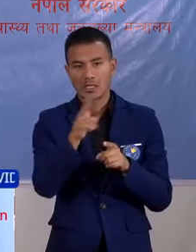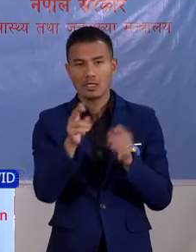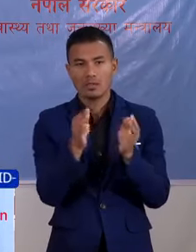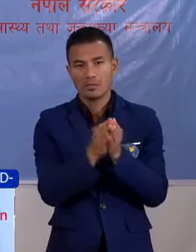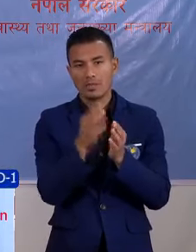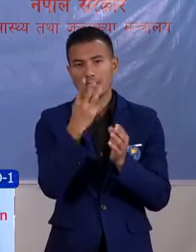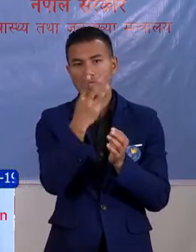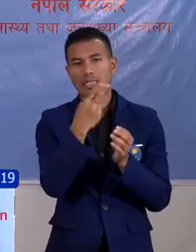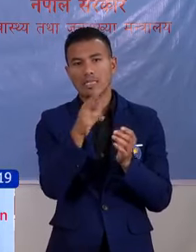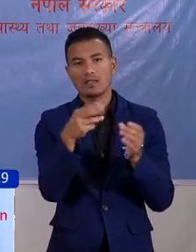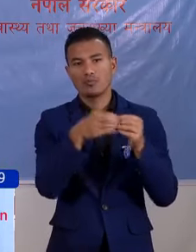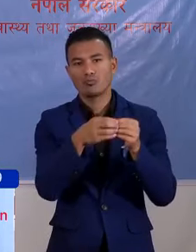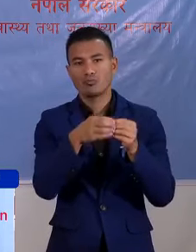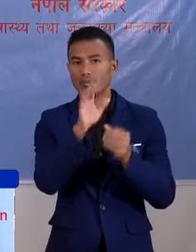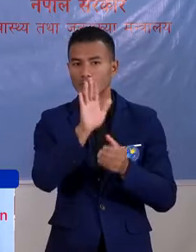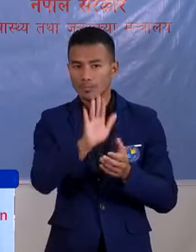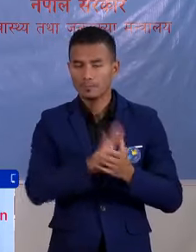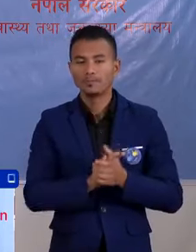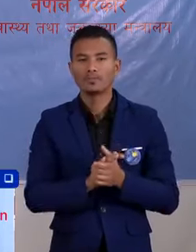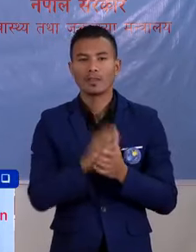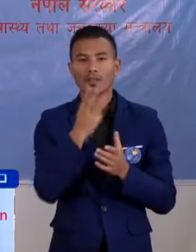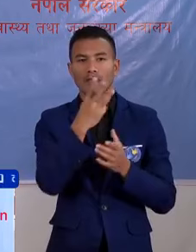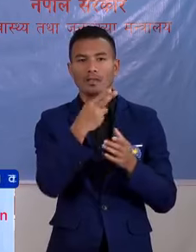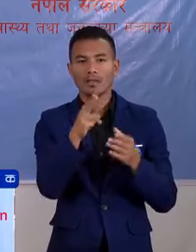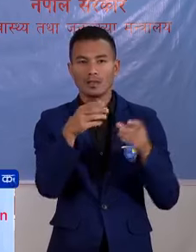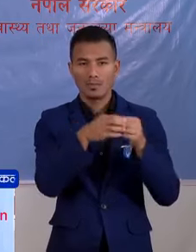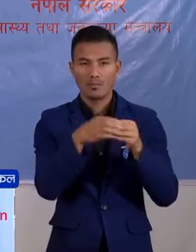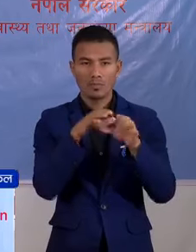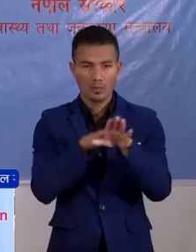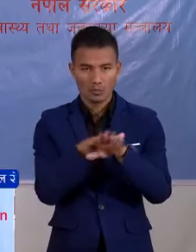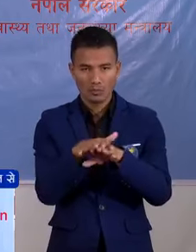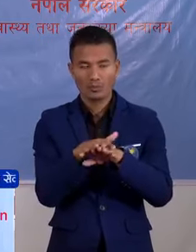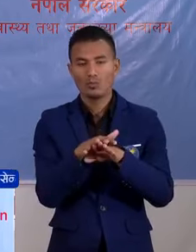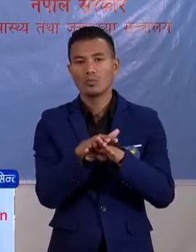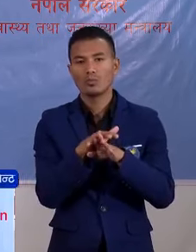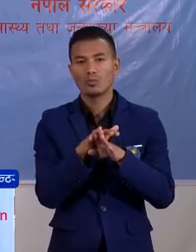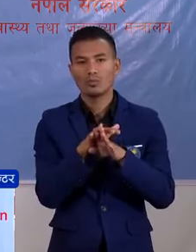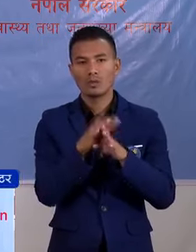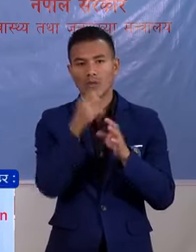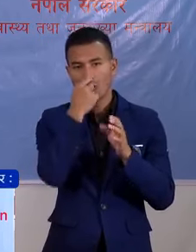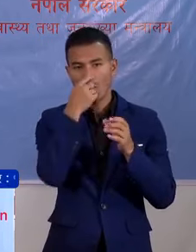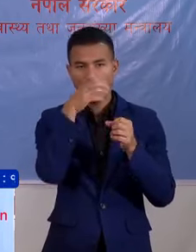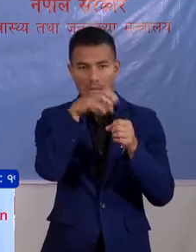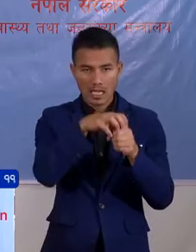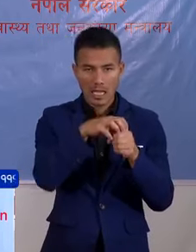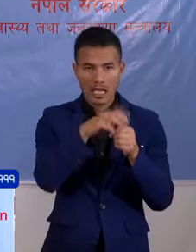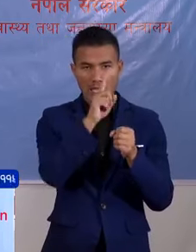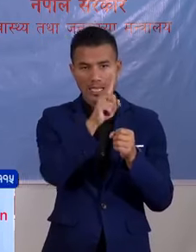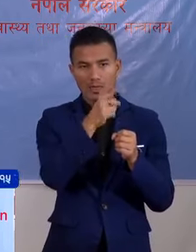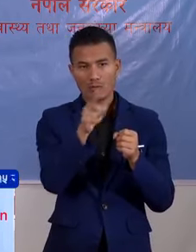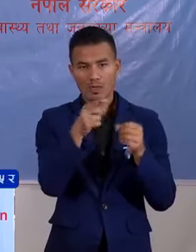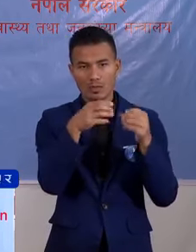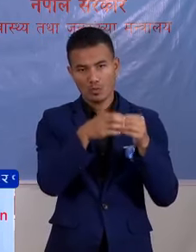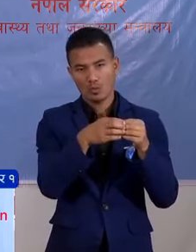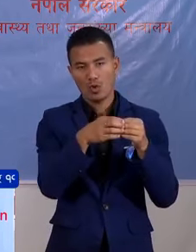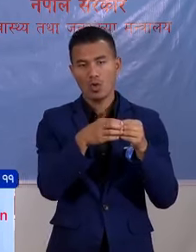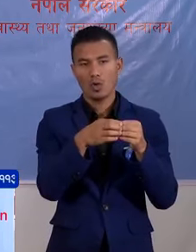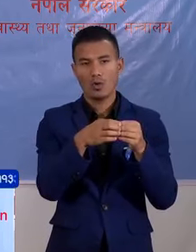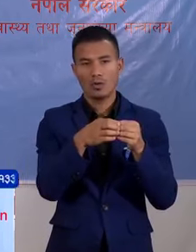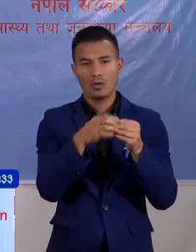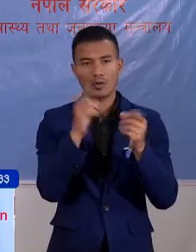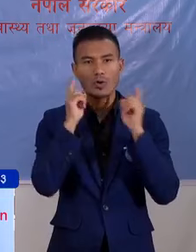तीन जाना को समह बनाये का सो। यो तीन जाना को समह अरू हरेक गाउपाली कामा एक ओटा समह यह उटा,